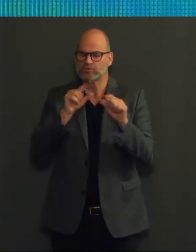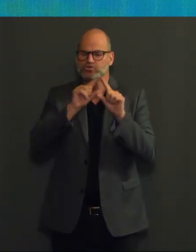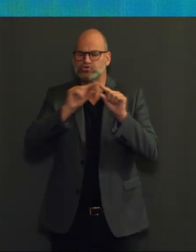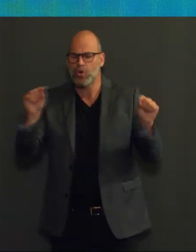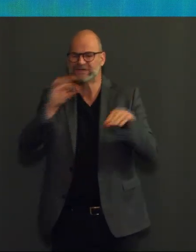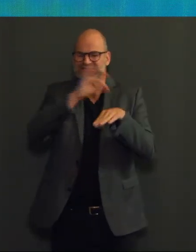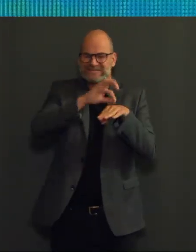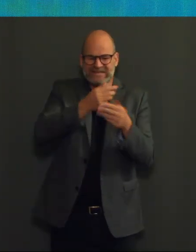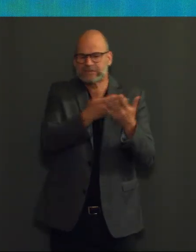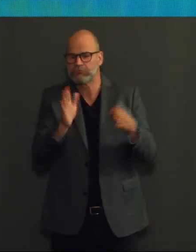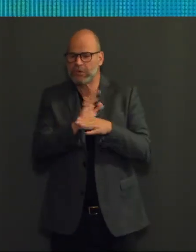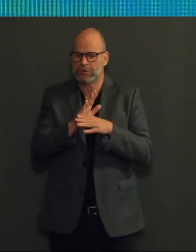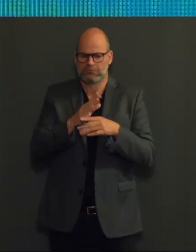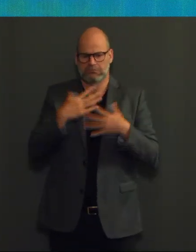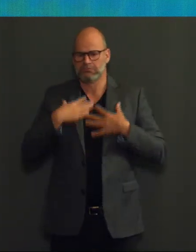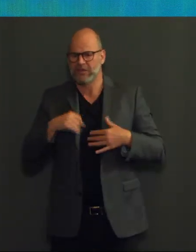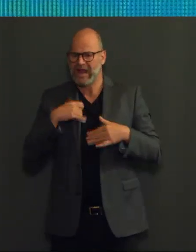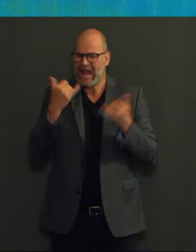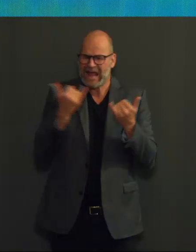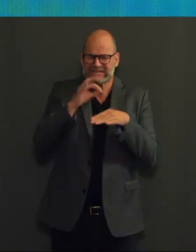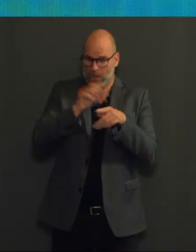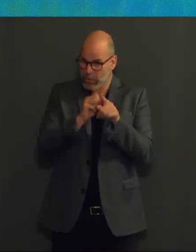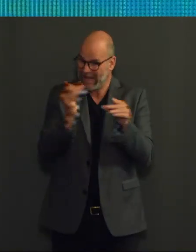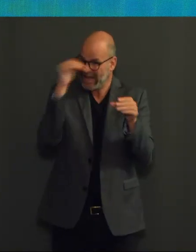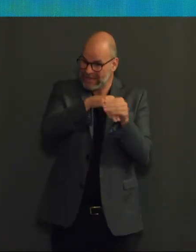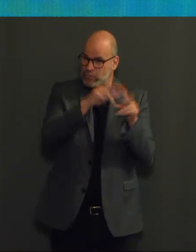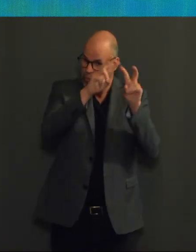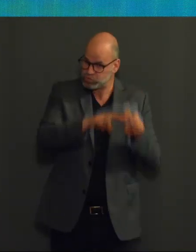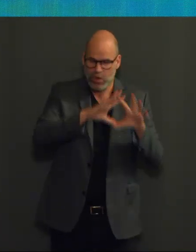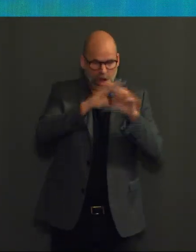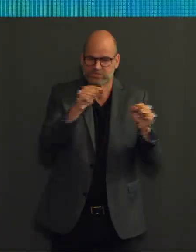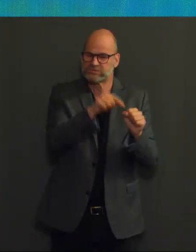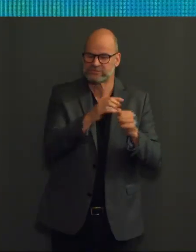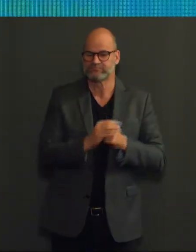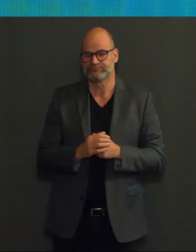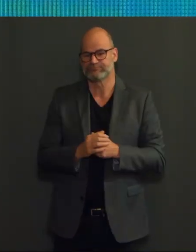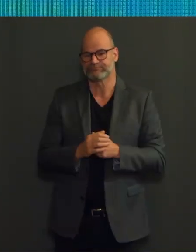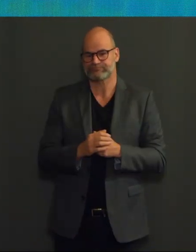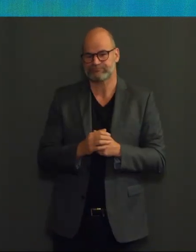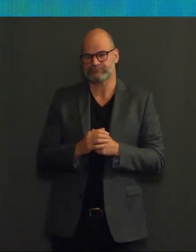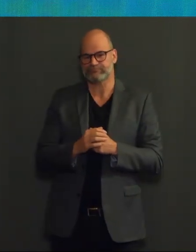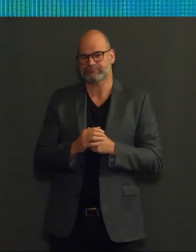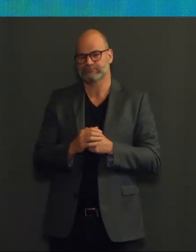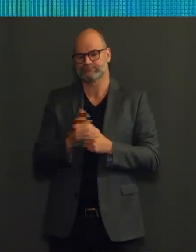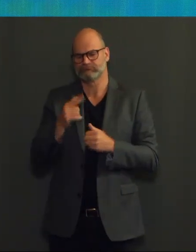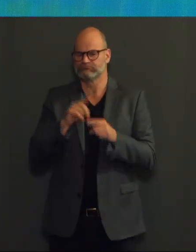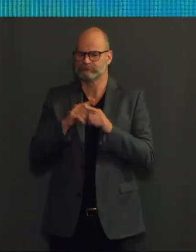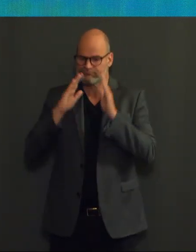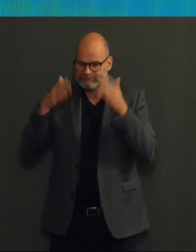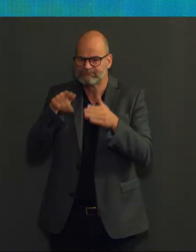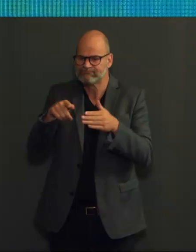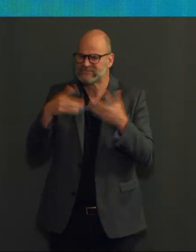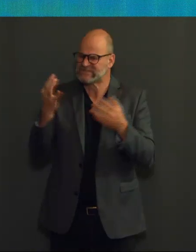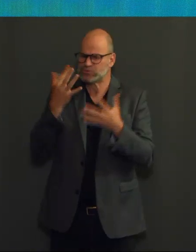We weten dat als we kijken naar de ergste vorm van de ziekte, die gepaard gaat met ziekenhuisopname en jammer genoeg